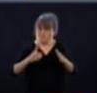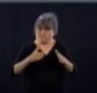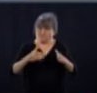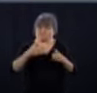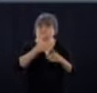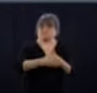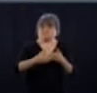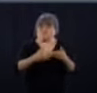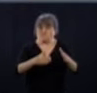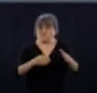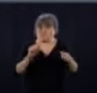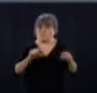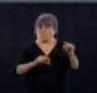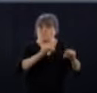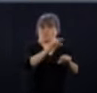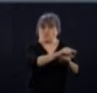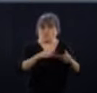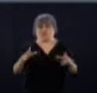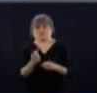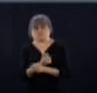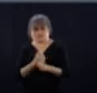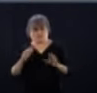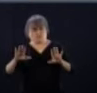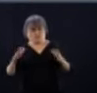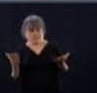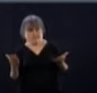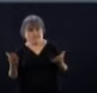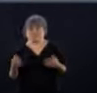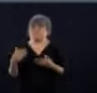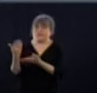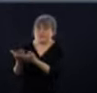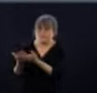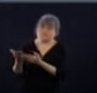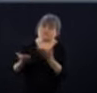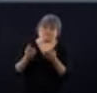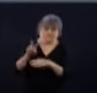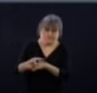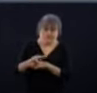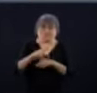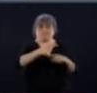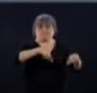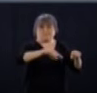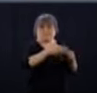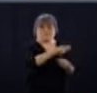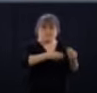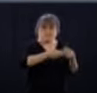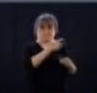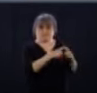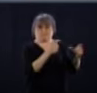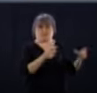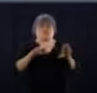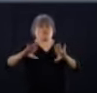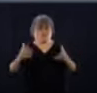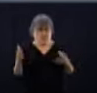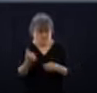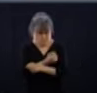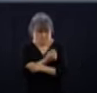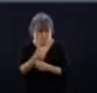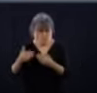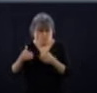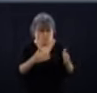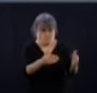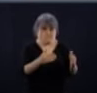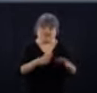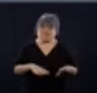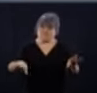écoles, les services de garde, l'économie ou les régions, comme on va annoncer aujourd'hui, c'est de maintenir la discipline exceptionnelle auxquelles se